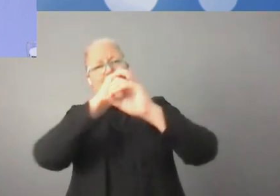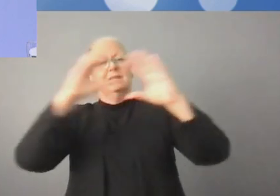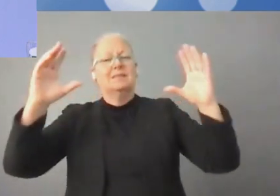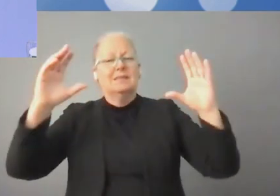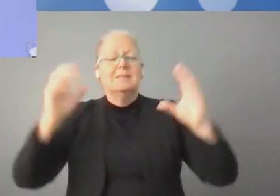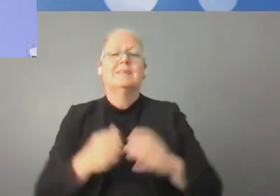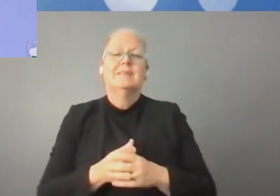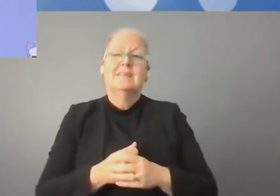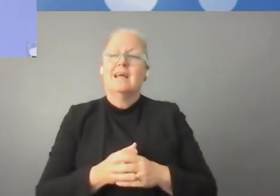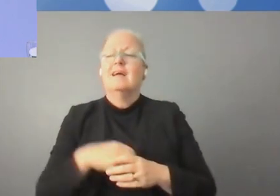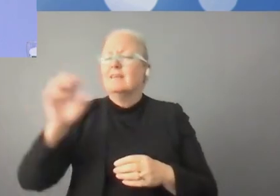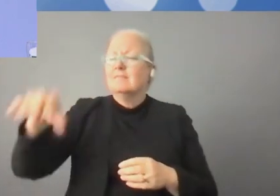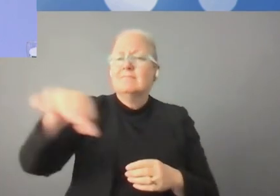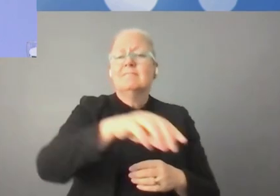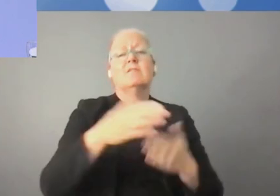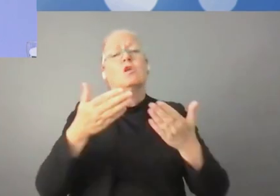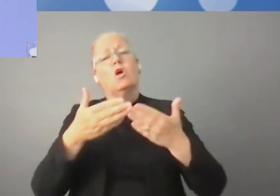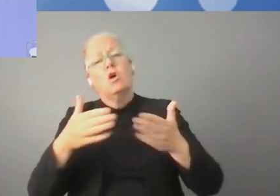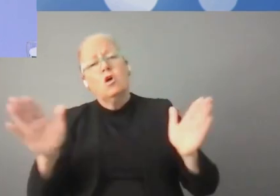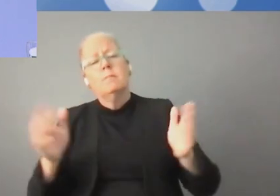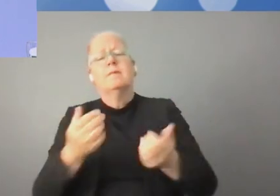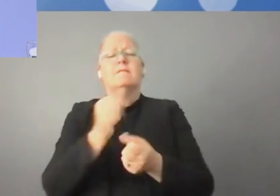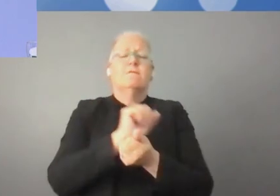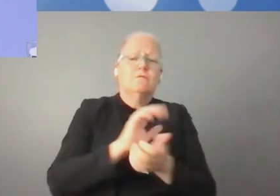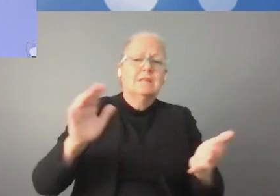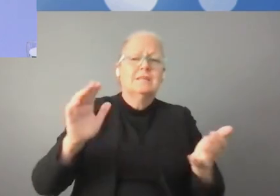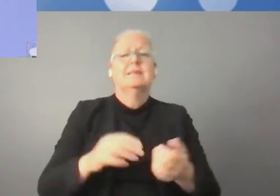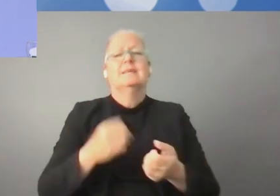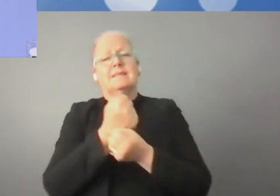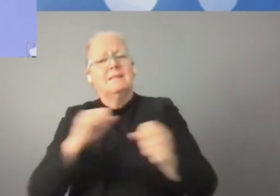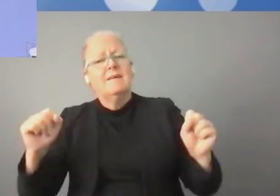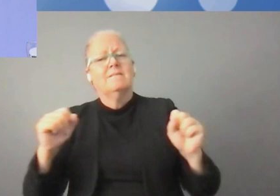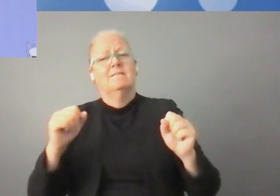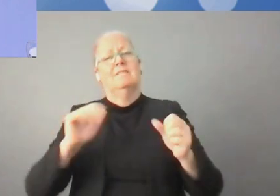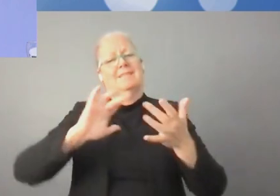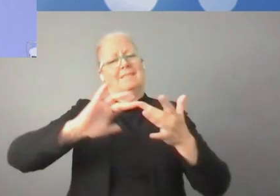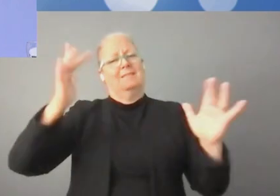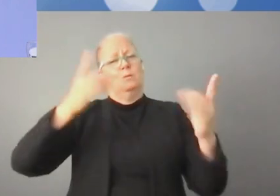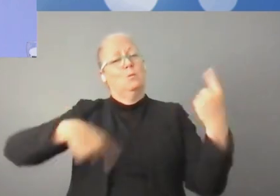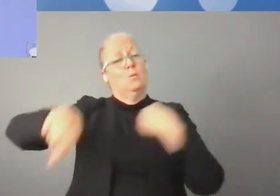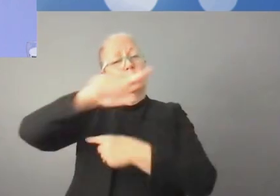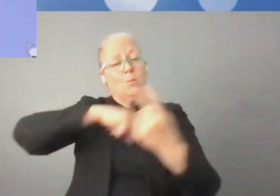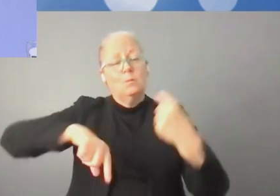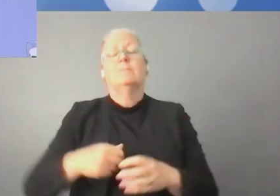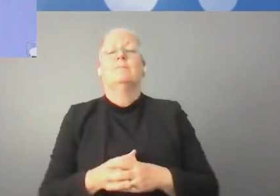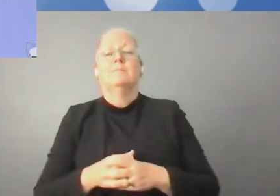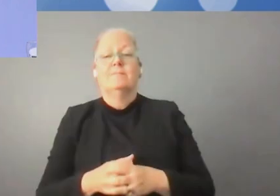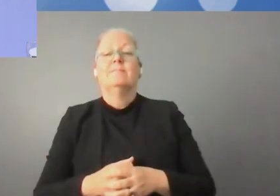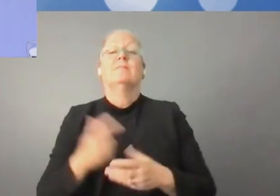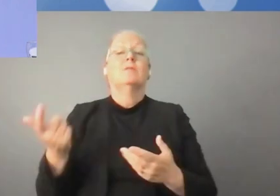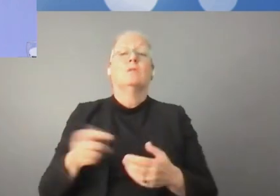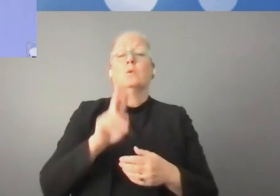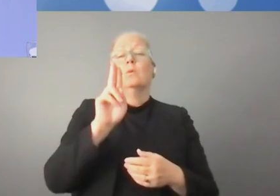en application les éléments les plus divers, tous les éléments de cette vision. Nous voulons que la toile soit un